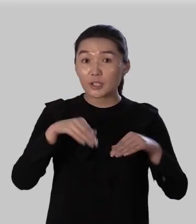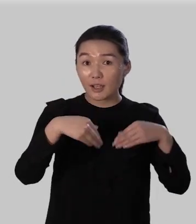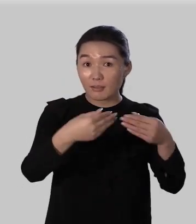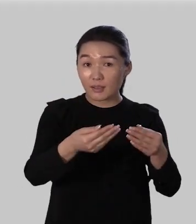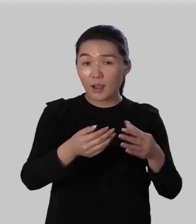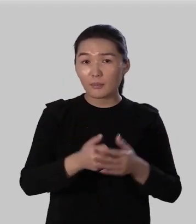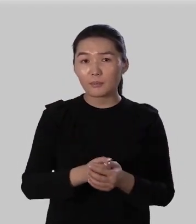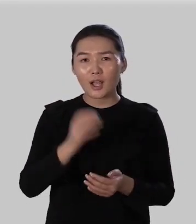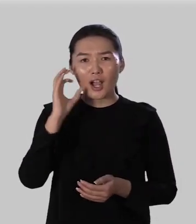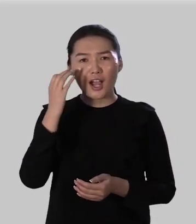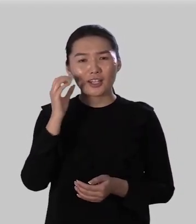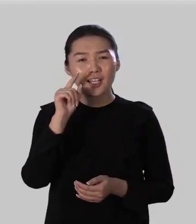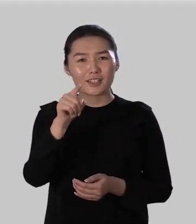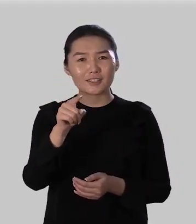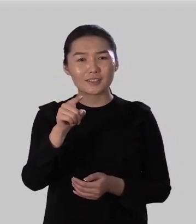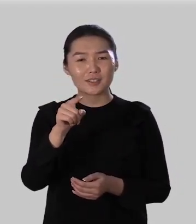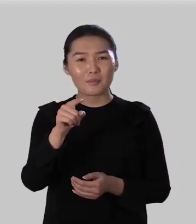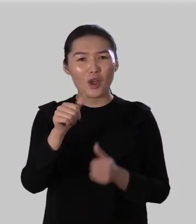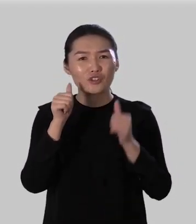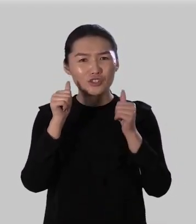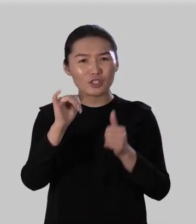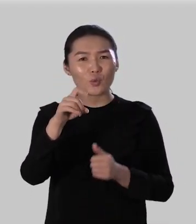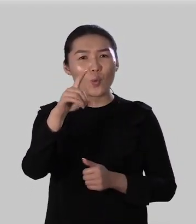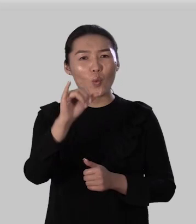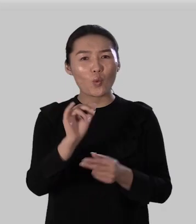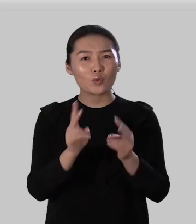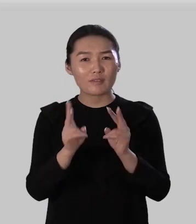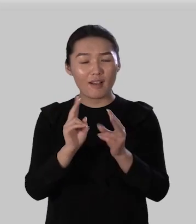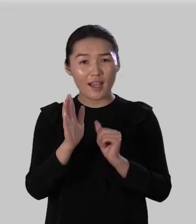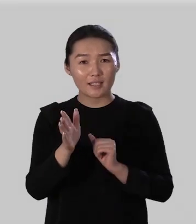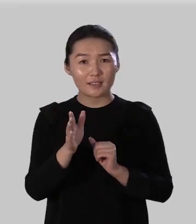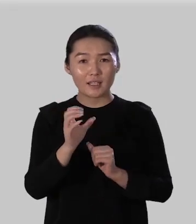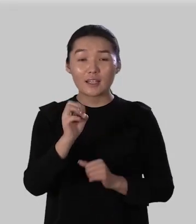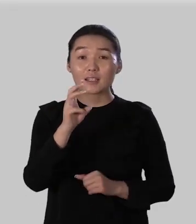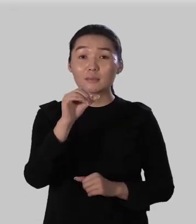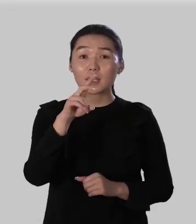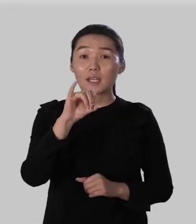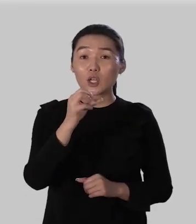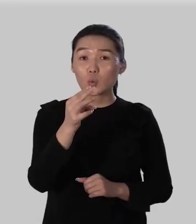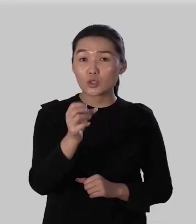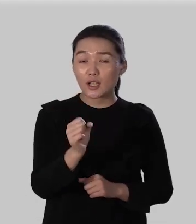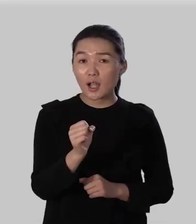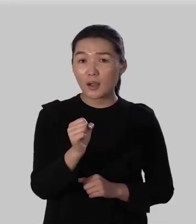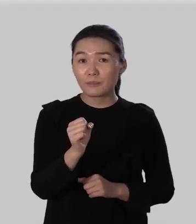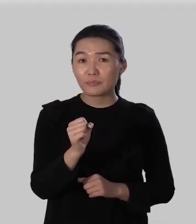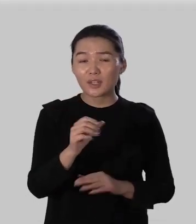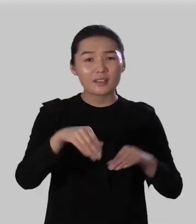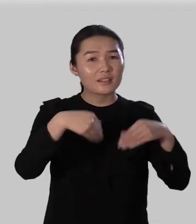отдам она из тебя жирную уху сварит емелюшка